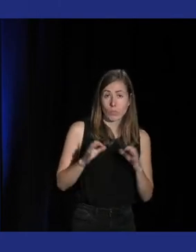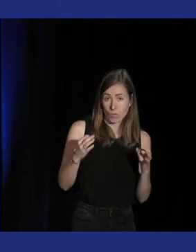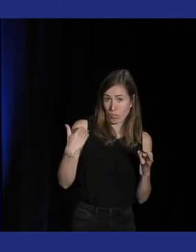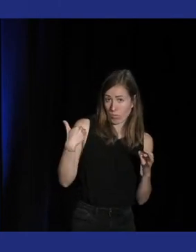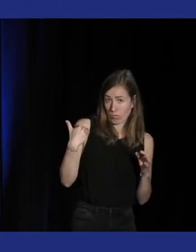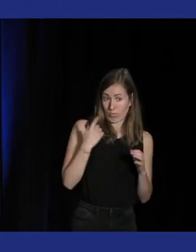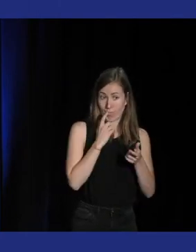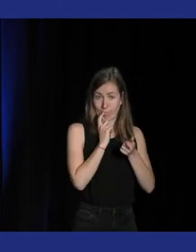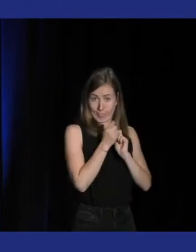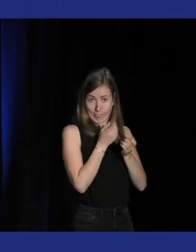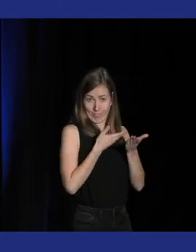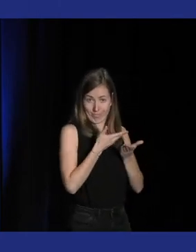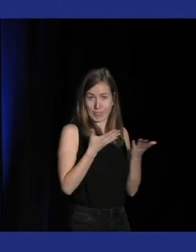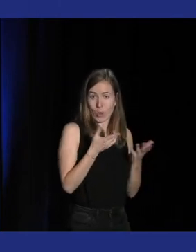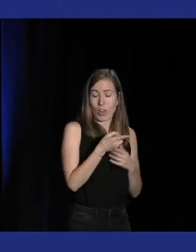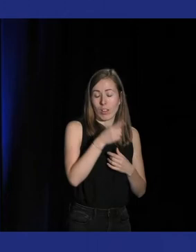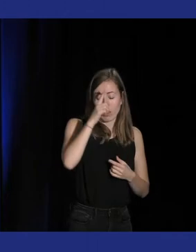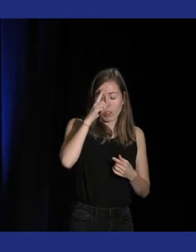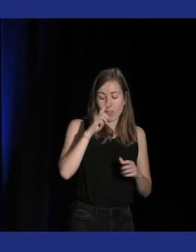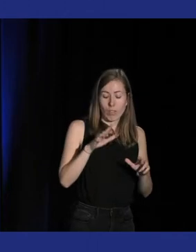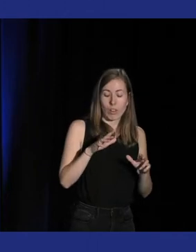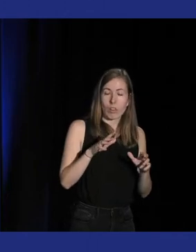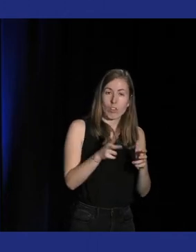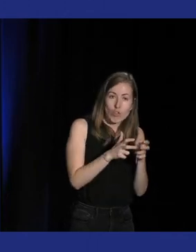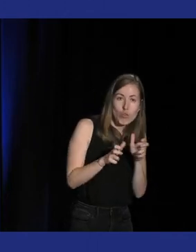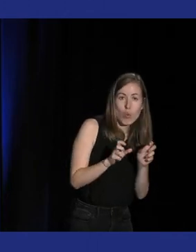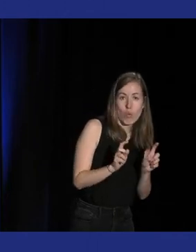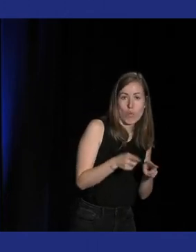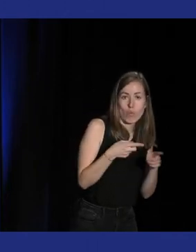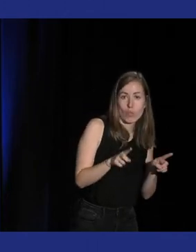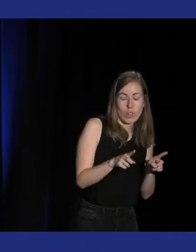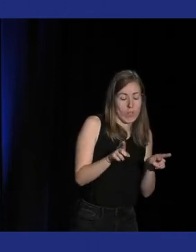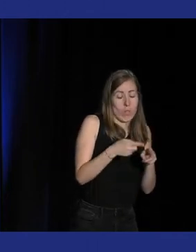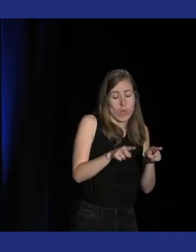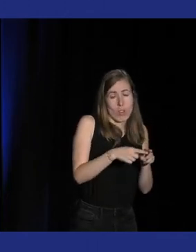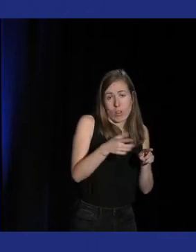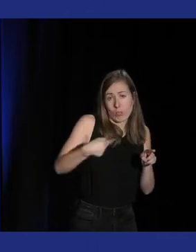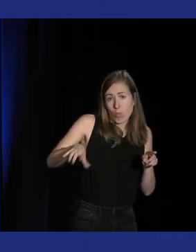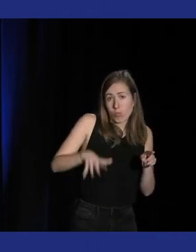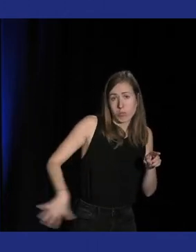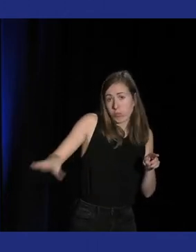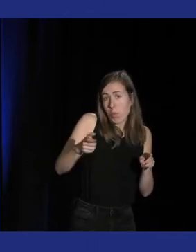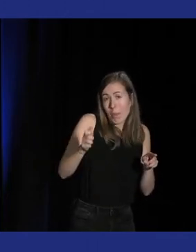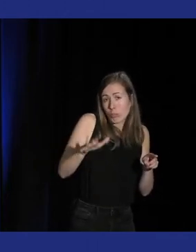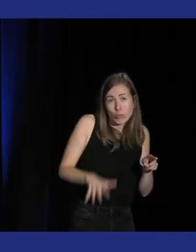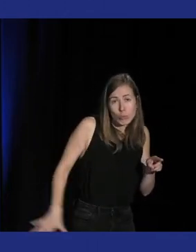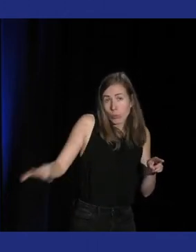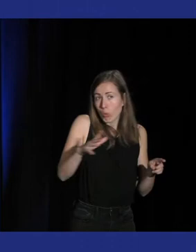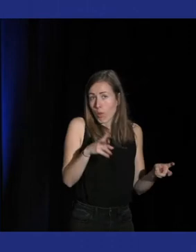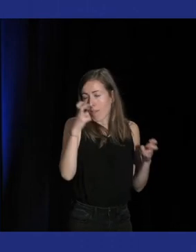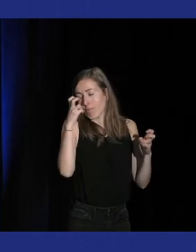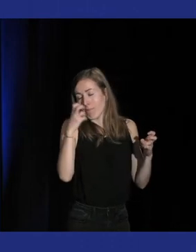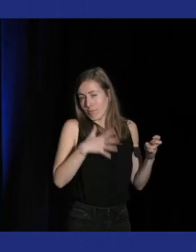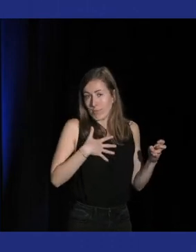le jeu musical en fait comme la musique parle normalement quasiment à tout le monde ou presque le jeu musical avait ça de